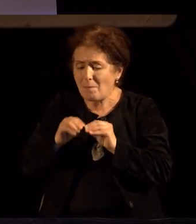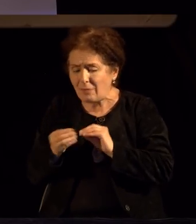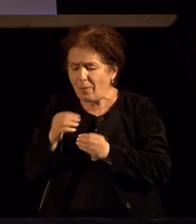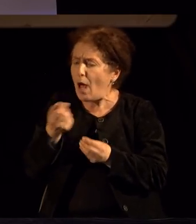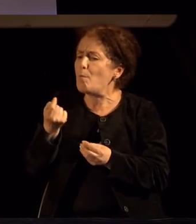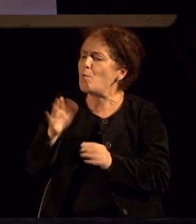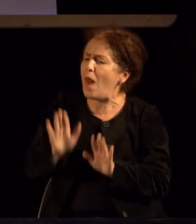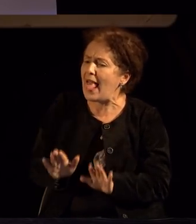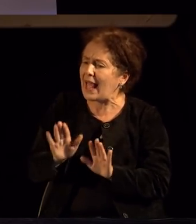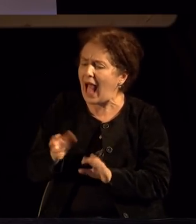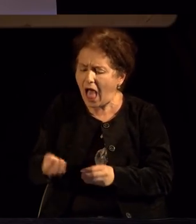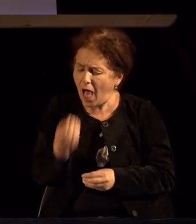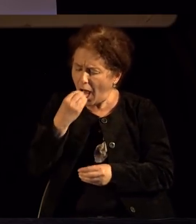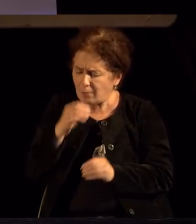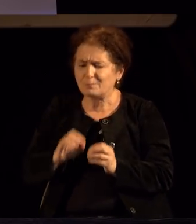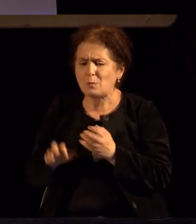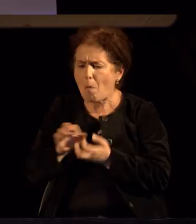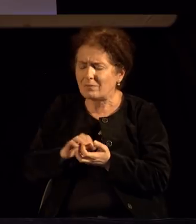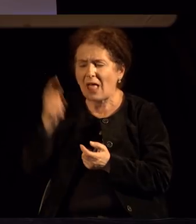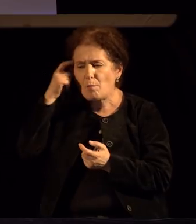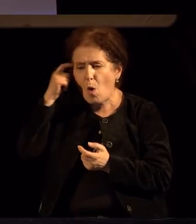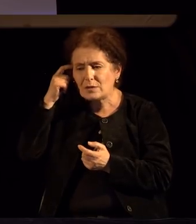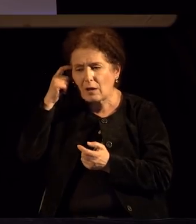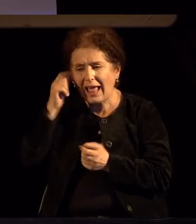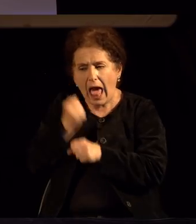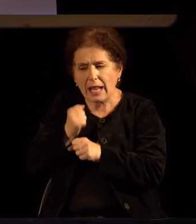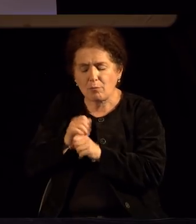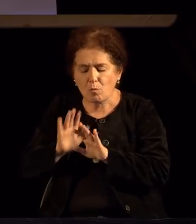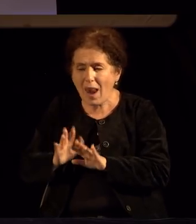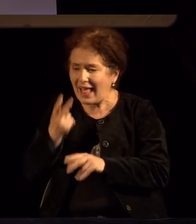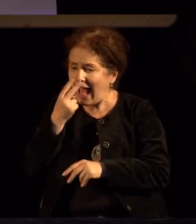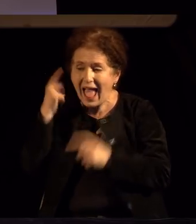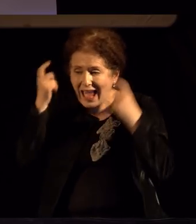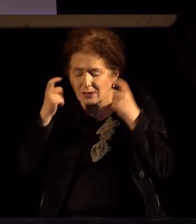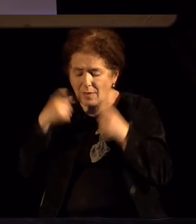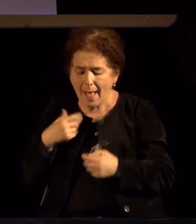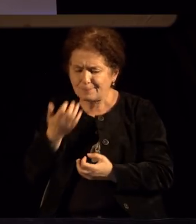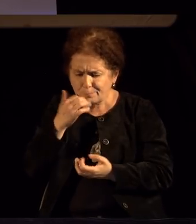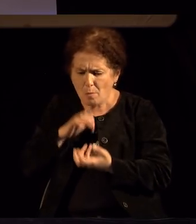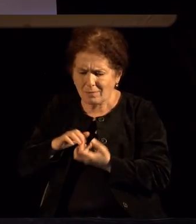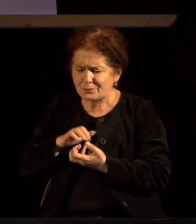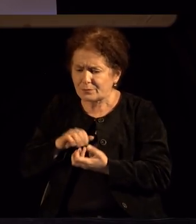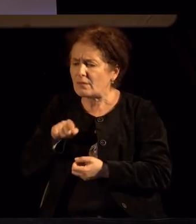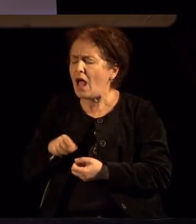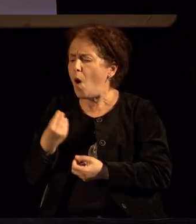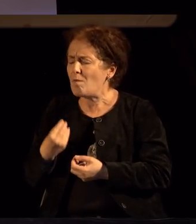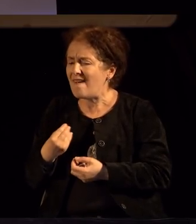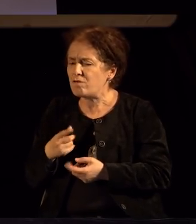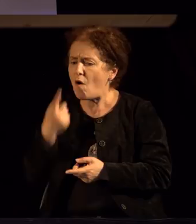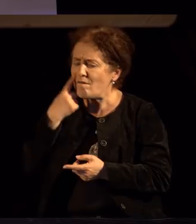полека, ја джвакаш и со свеста ќе бидеш, тогаш ќе ја осетиш таа храна